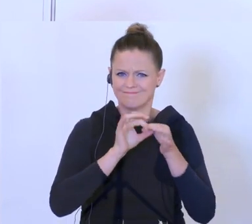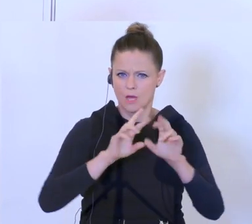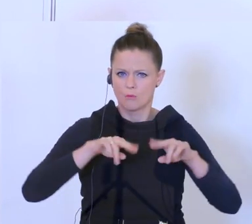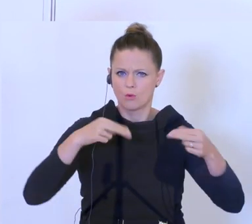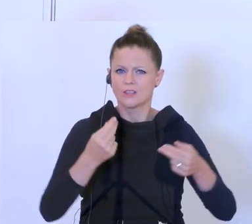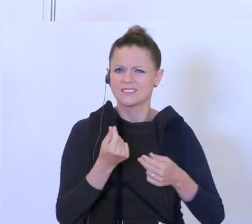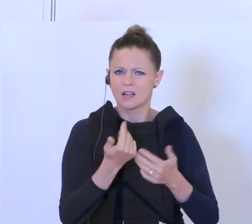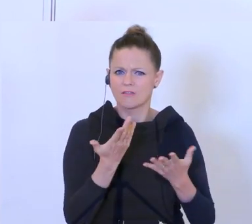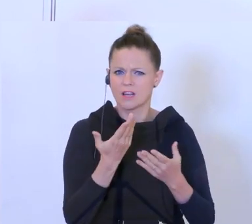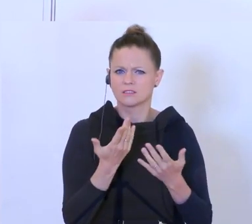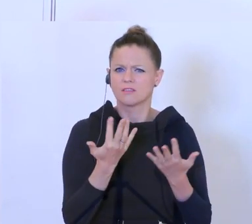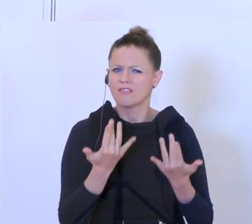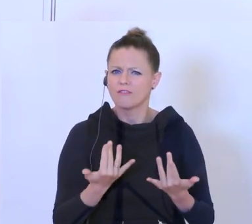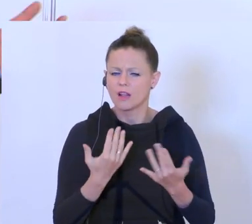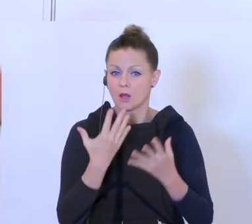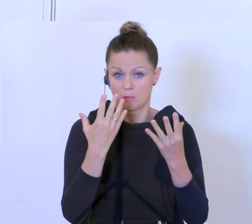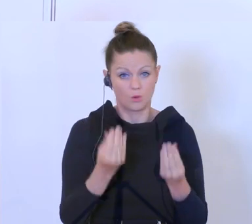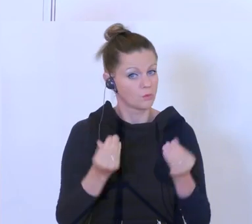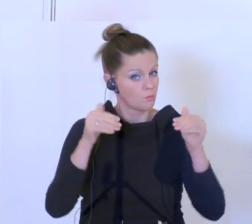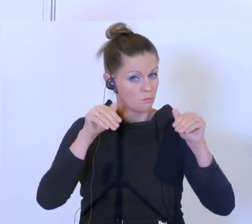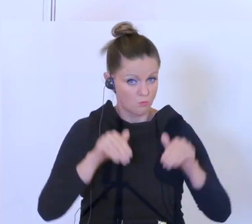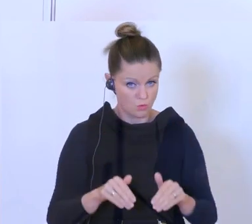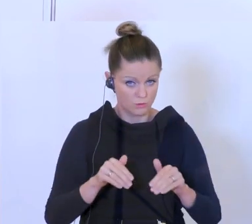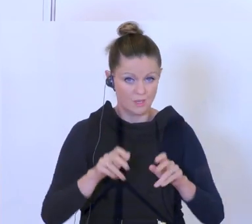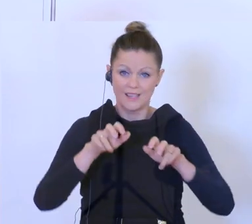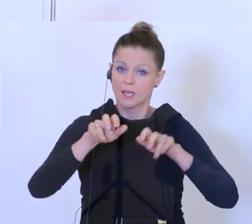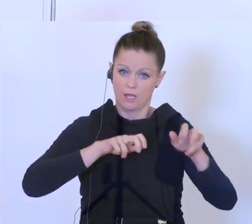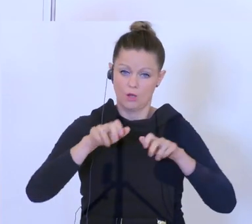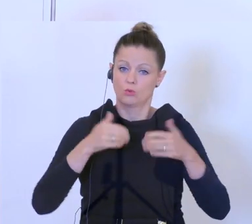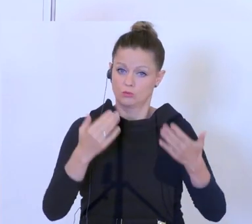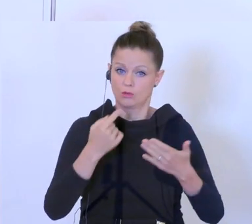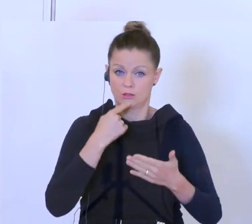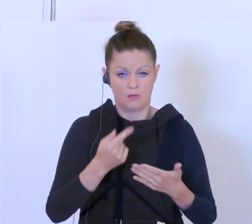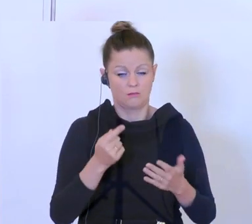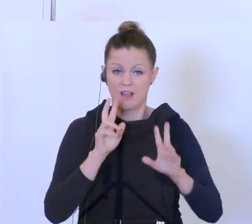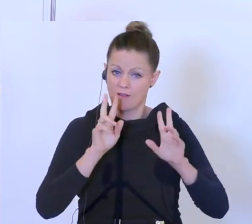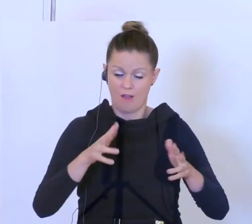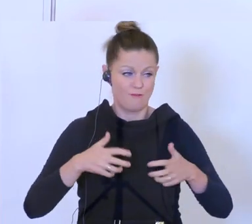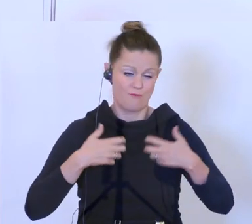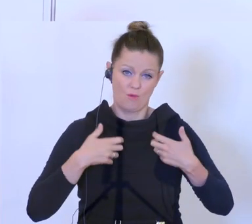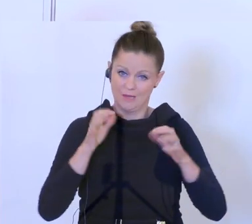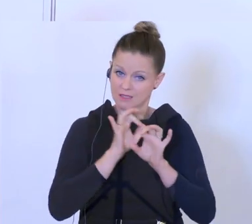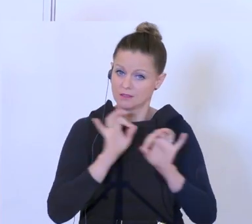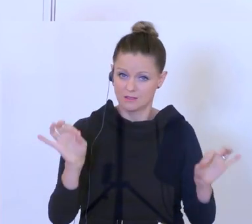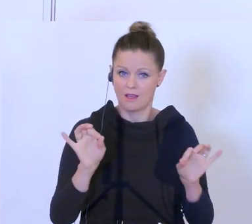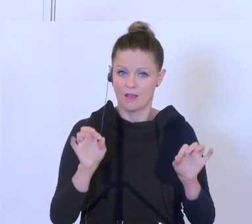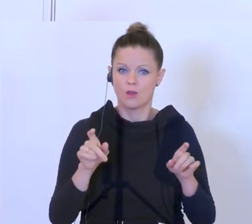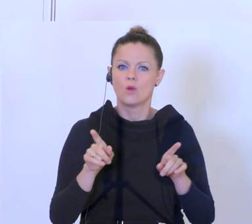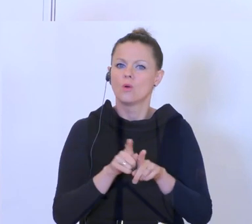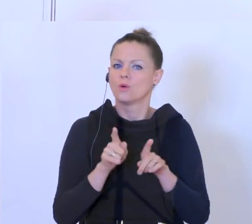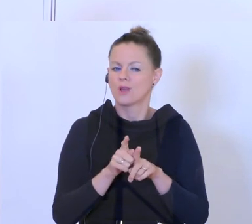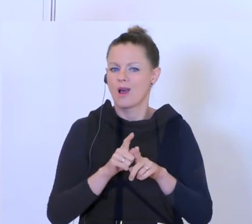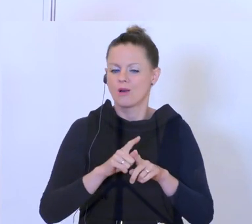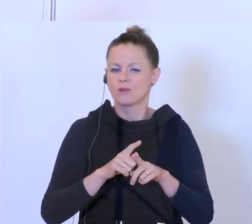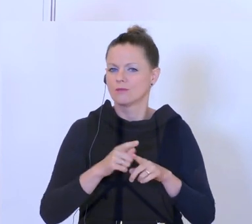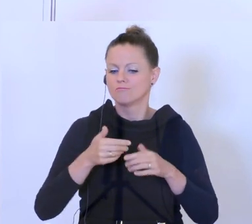was bekommt. Das muss sein. Dazu hat sich diese Regierung bekannt. Das freut mich natürlich und in weiterer Folge ist